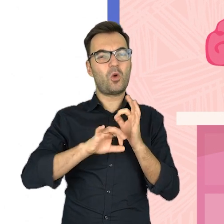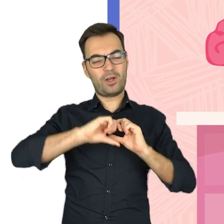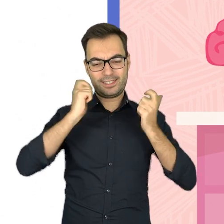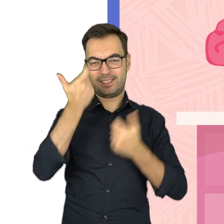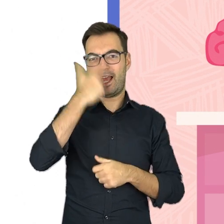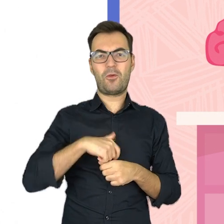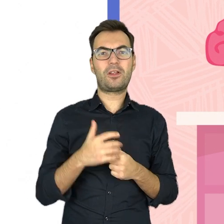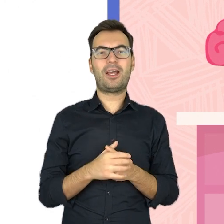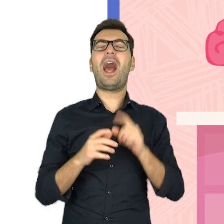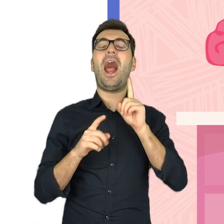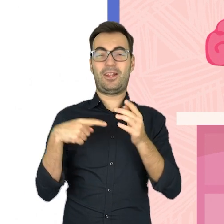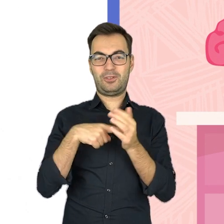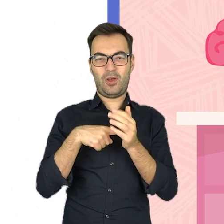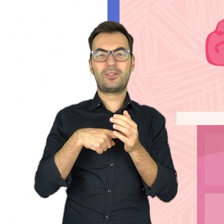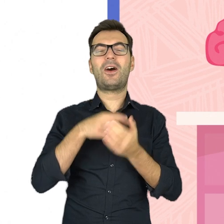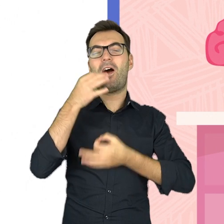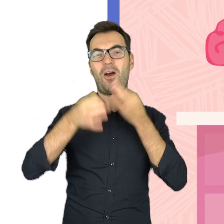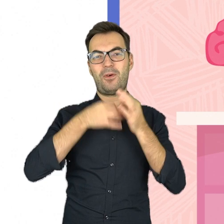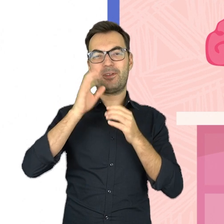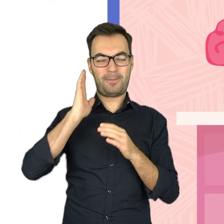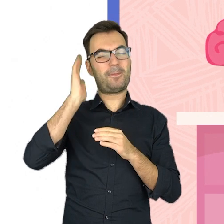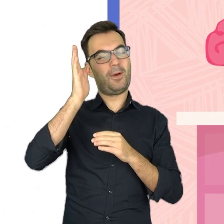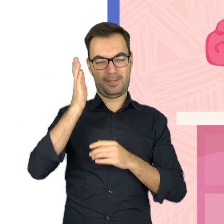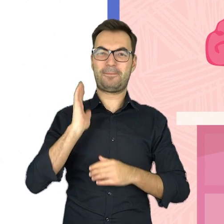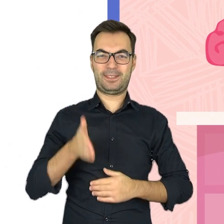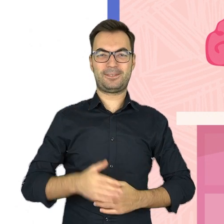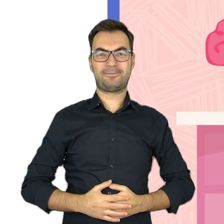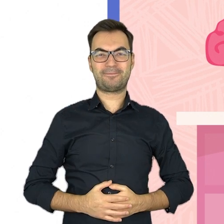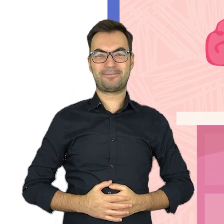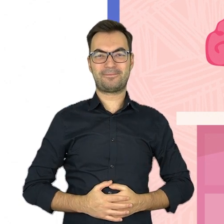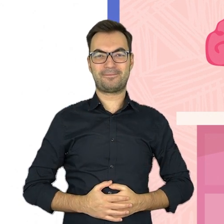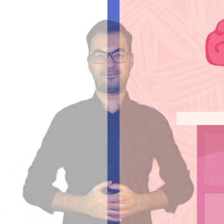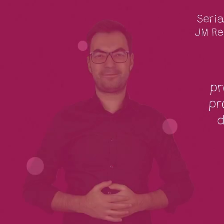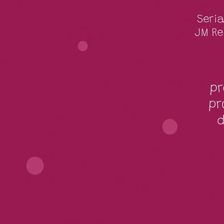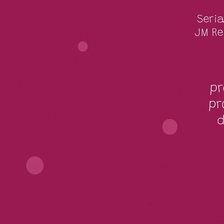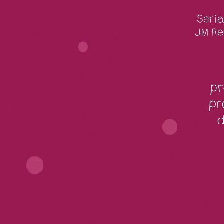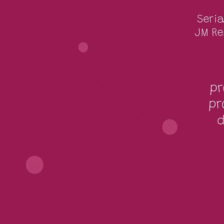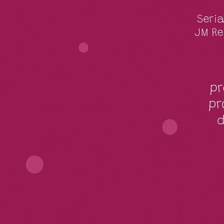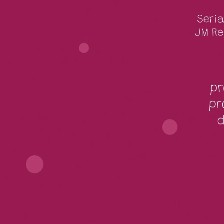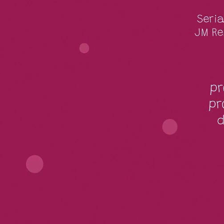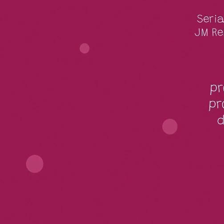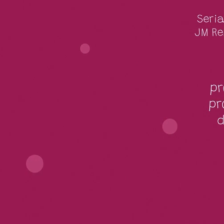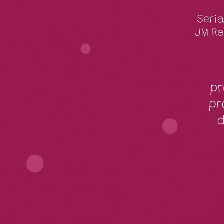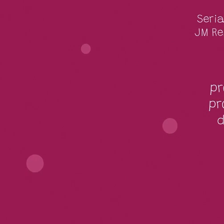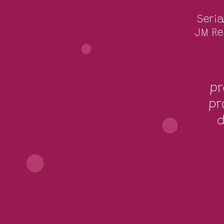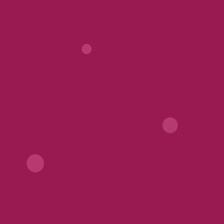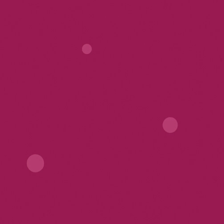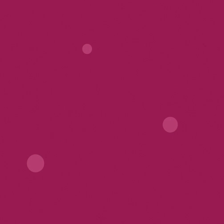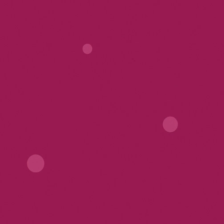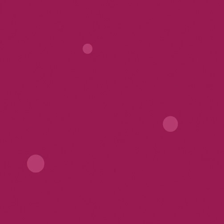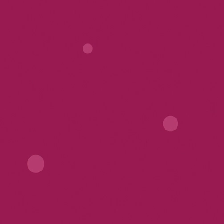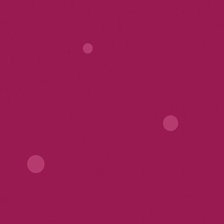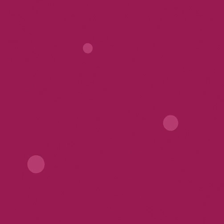jej jest w całym ciele. Ale o tym wspomnę przy kolejnej okazji. KONIEC! KONIEC!